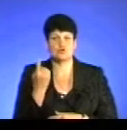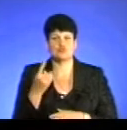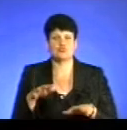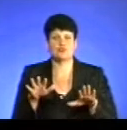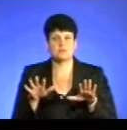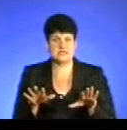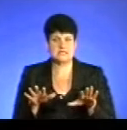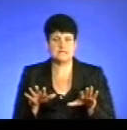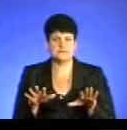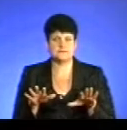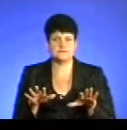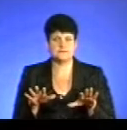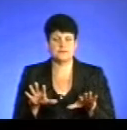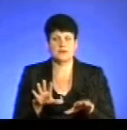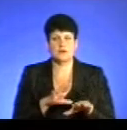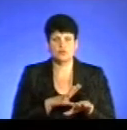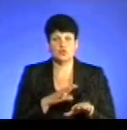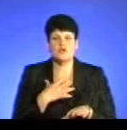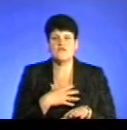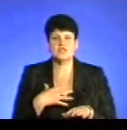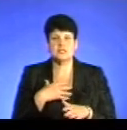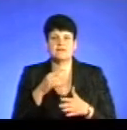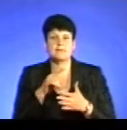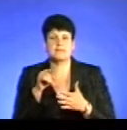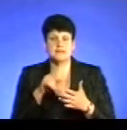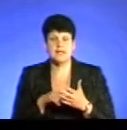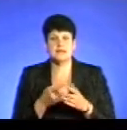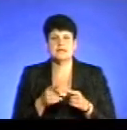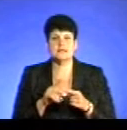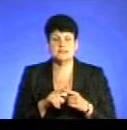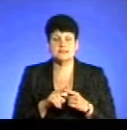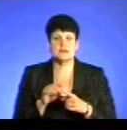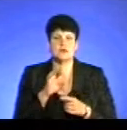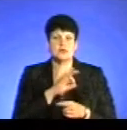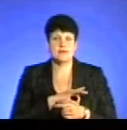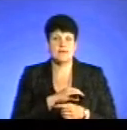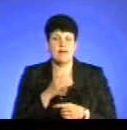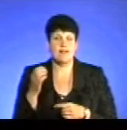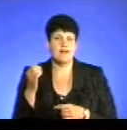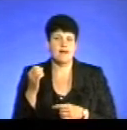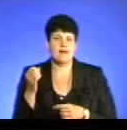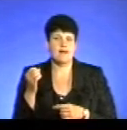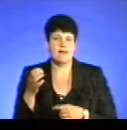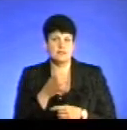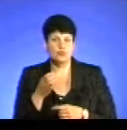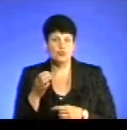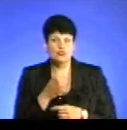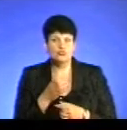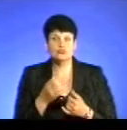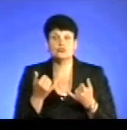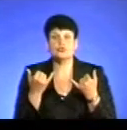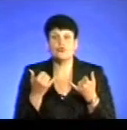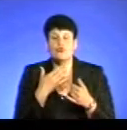важливим питання було залежування алкоголю, то останнім часом